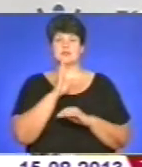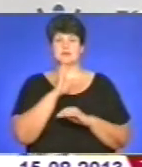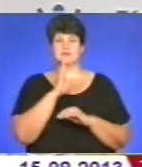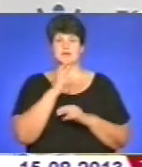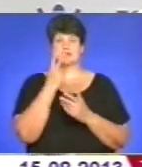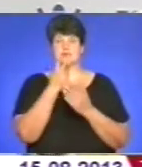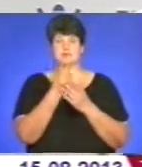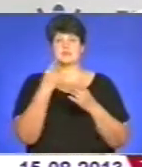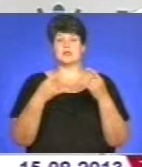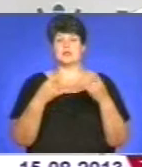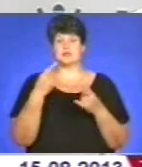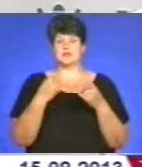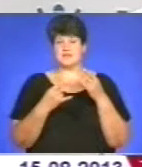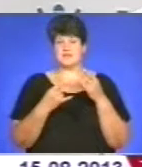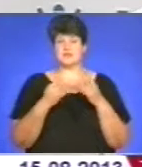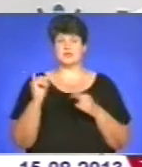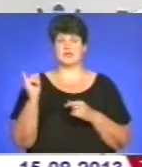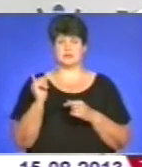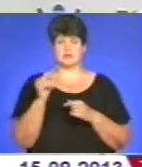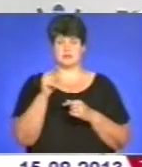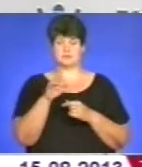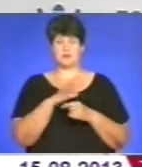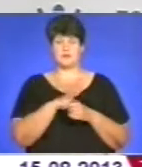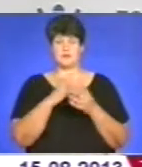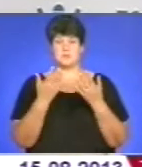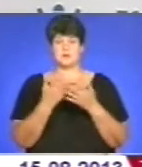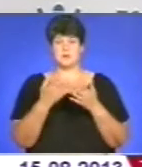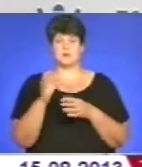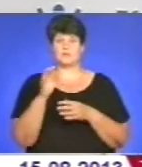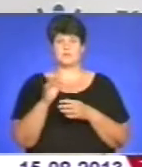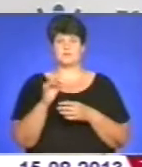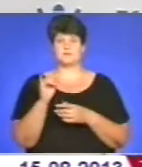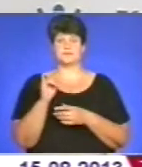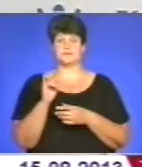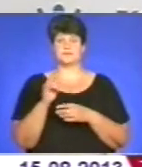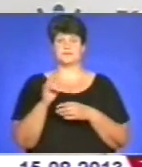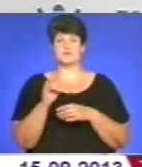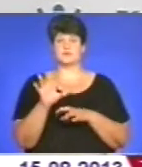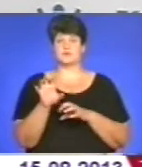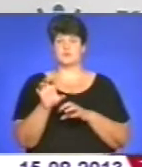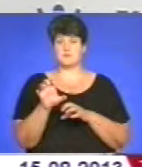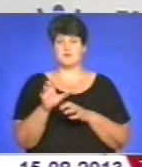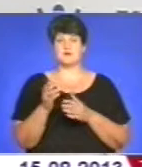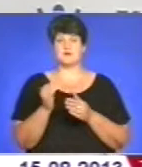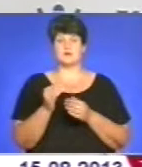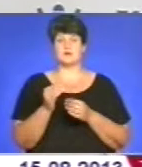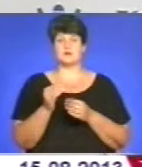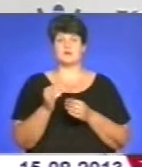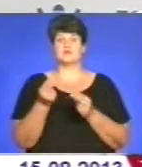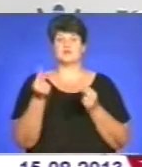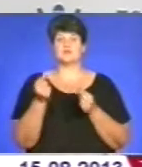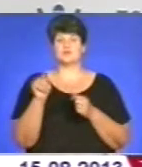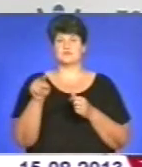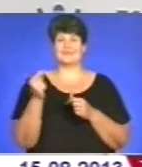дивилася телевізор, і там йшла передача про цуценят якоїсь породи. Вони кажуть, що це цуценята, коштують